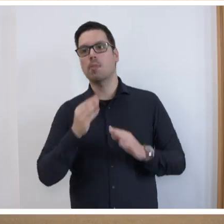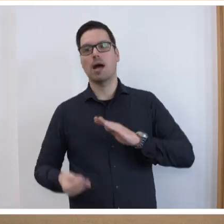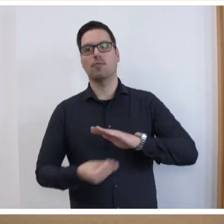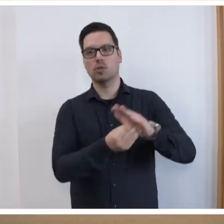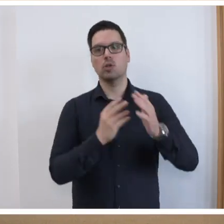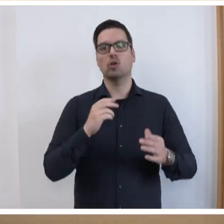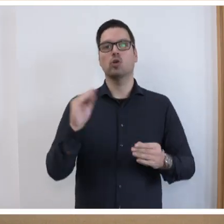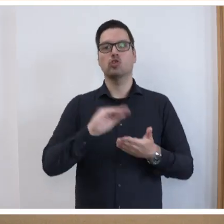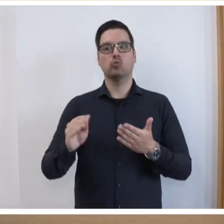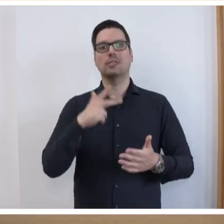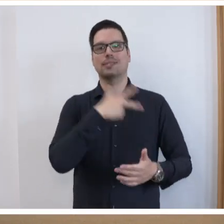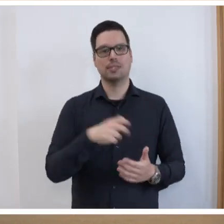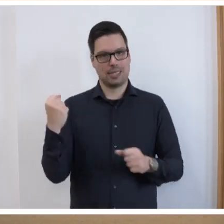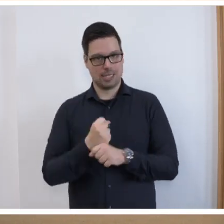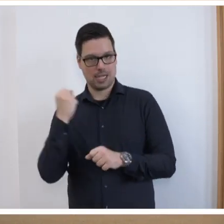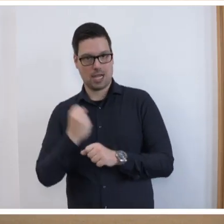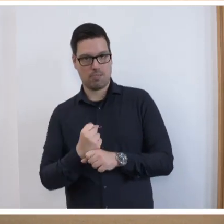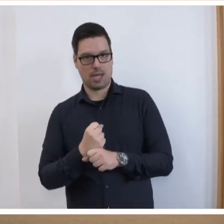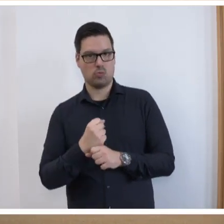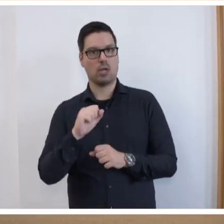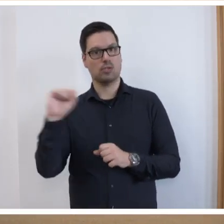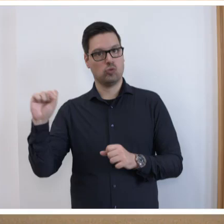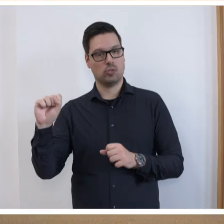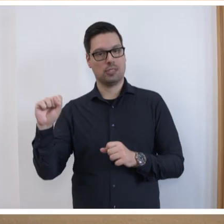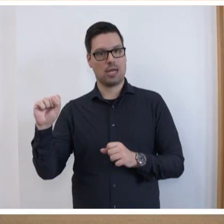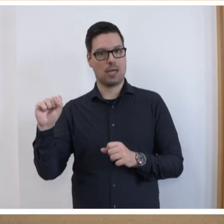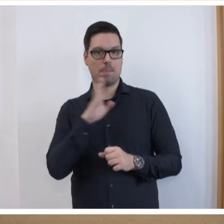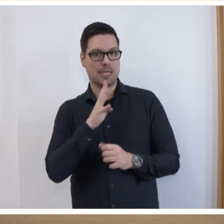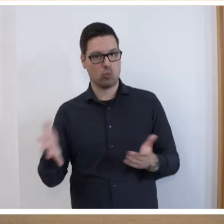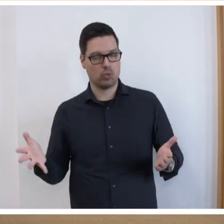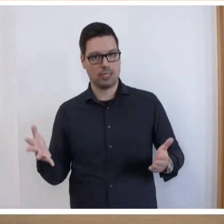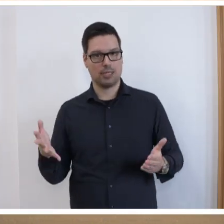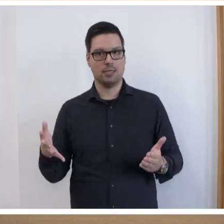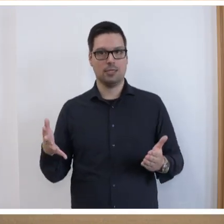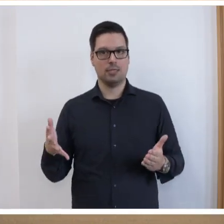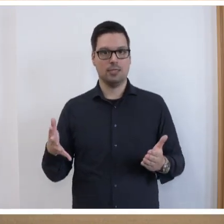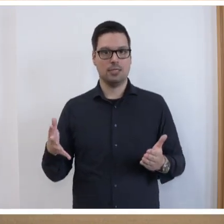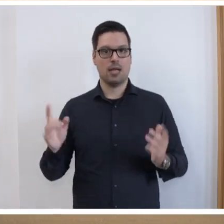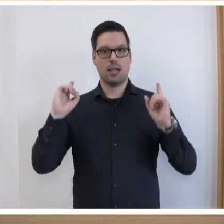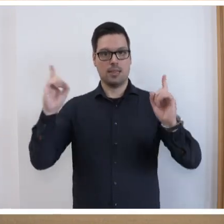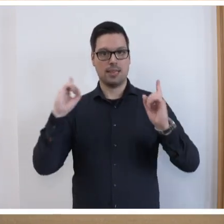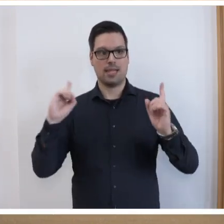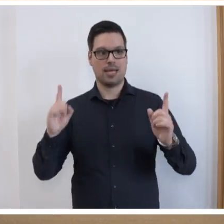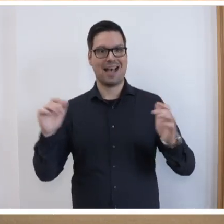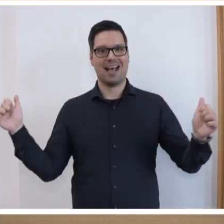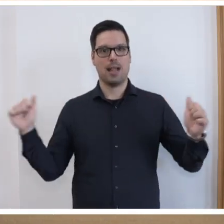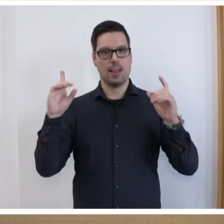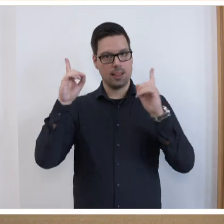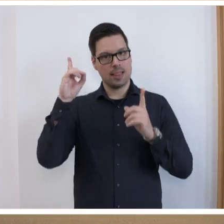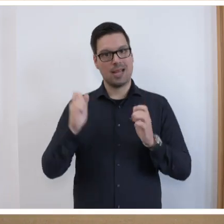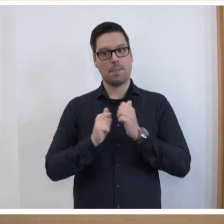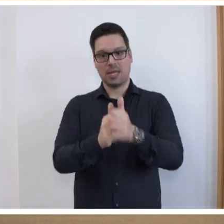Schulsozialarbeit oder auch der Sonderpädagogik abstimmt. Lehrkräfte sind heute mehr denn je Lernbegleiterinnen,